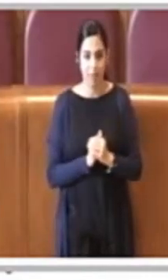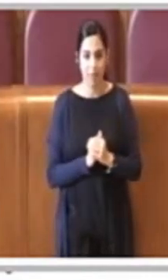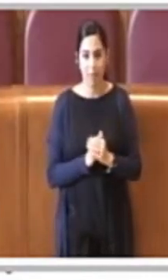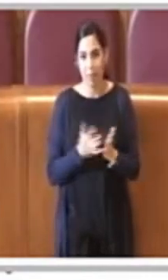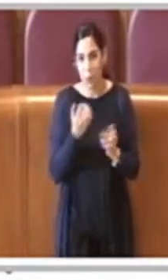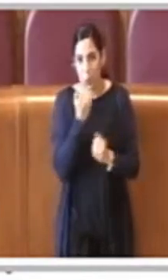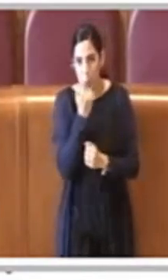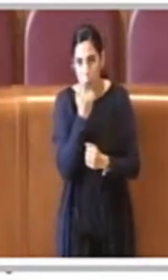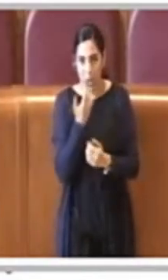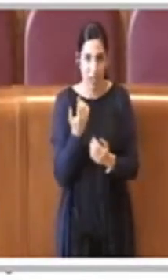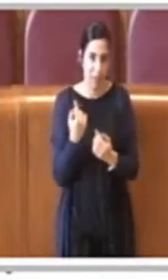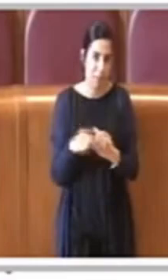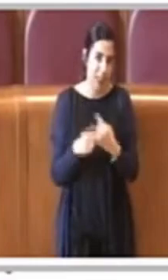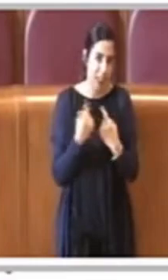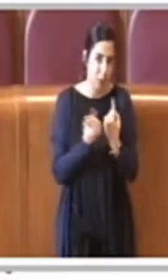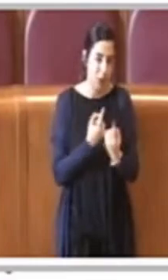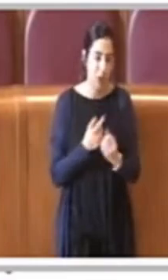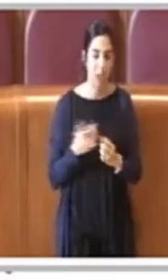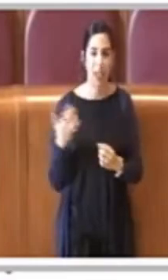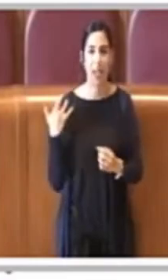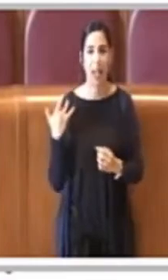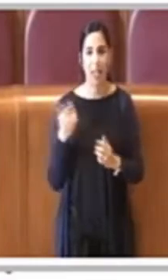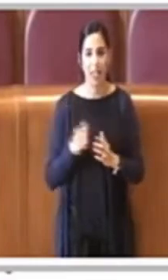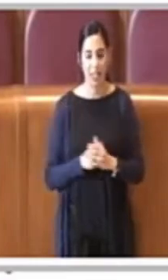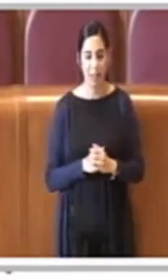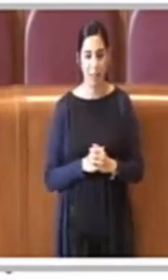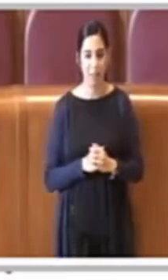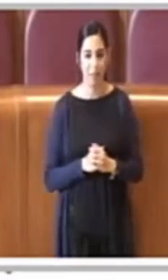diciamo questo problema. Grazie.